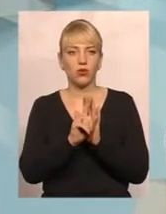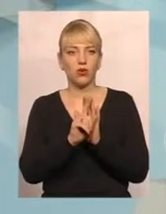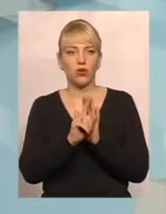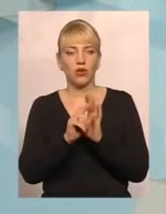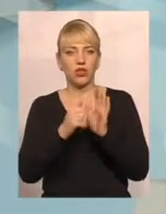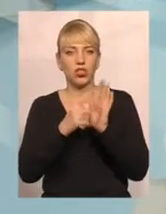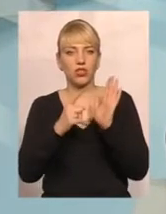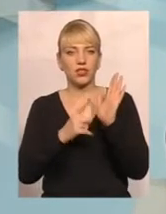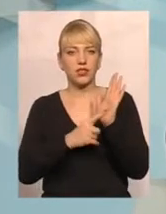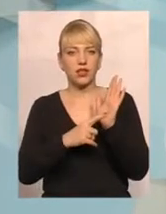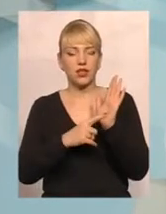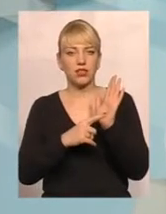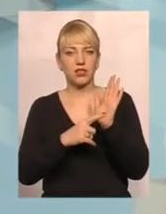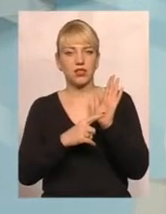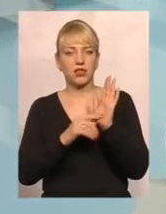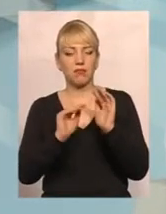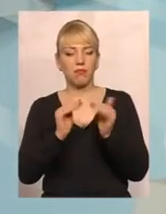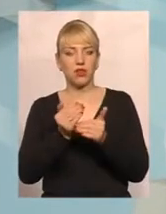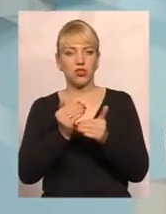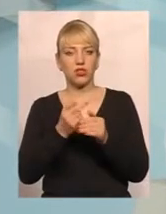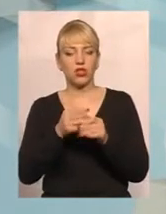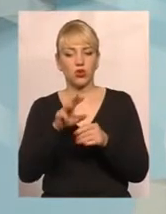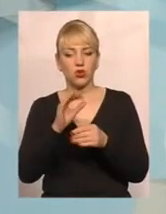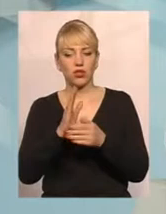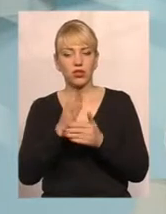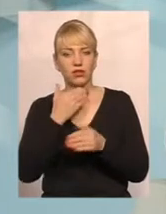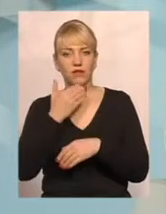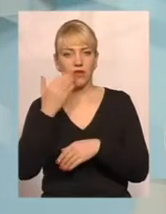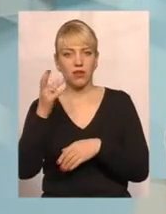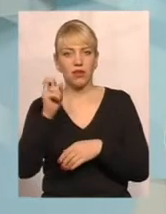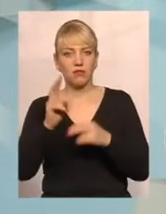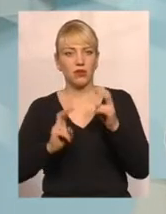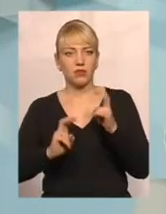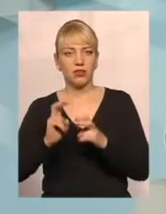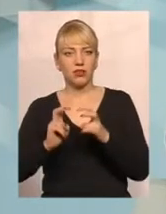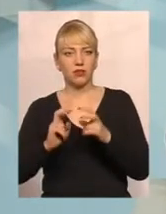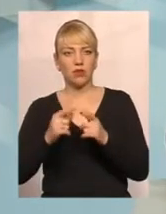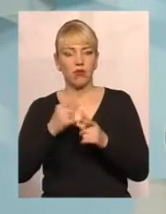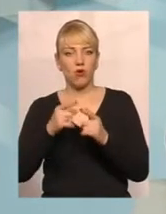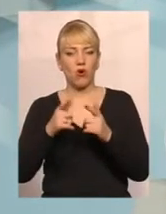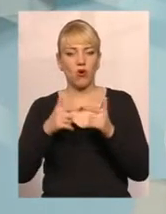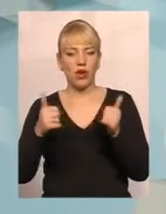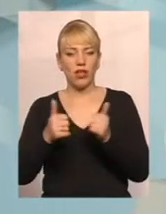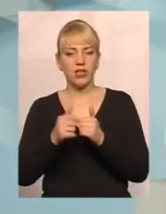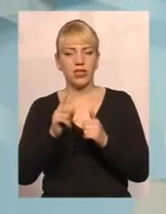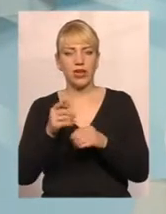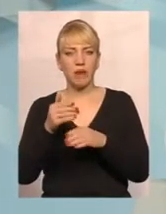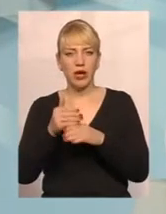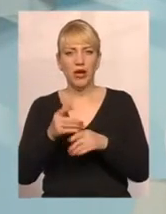градусів, тоді, відповідно, є звернення на підприємство або в організацію, яка надає